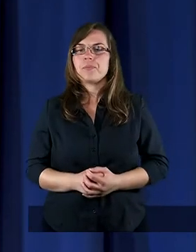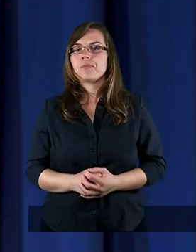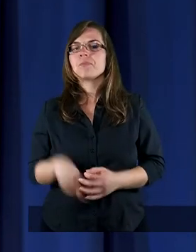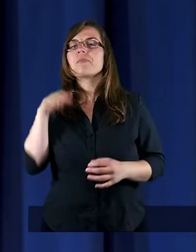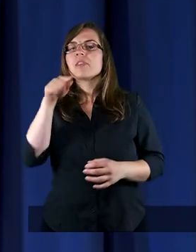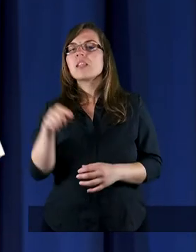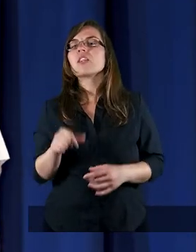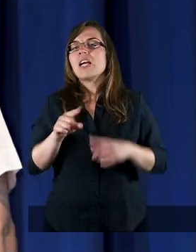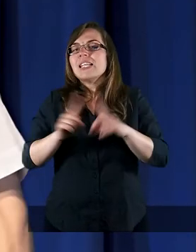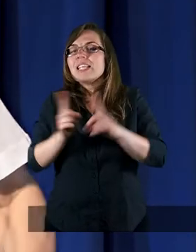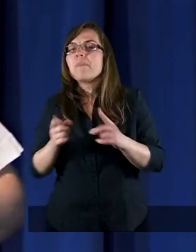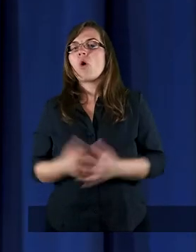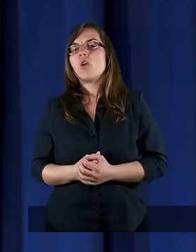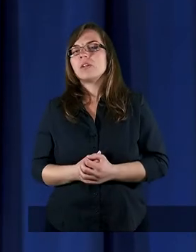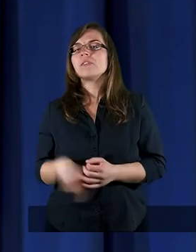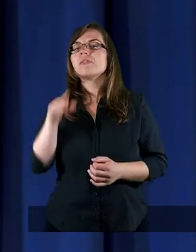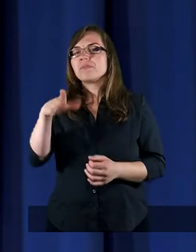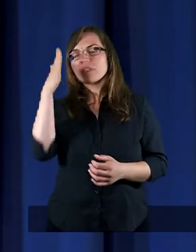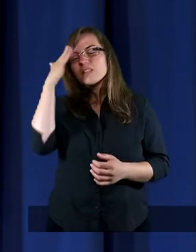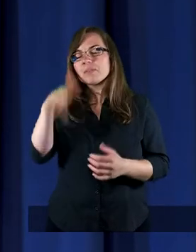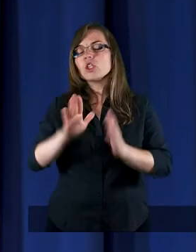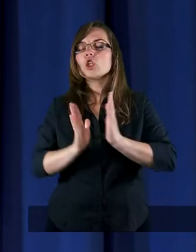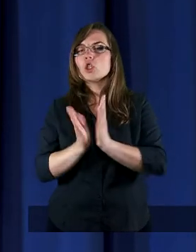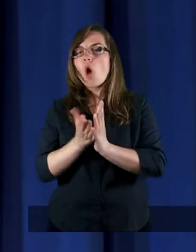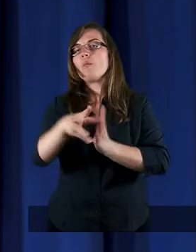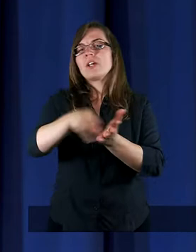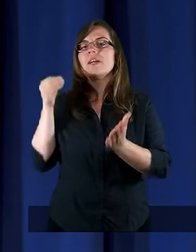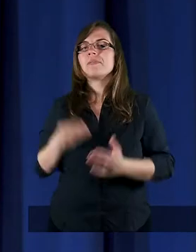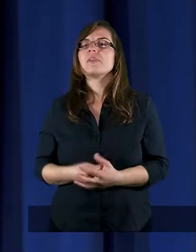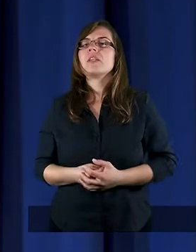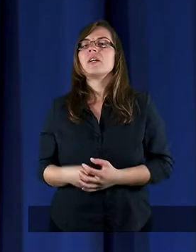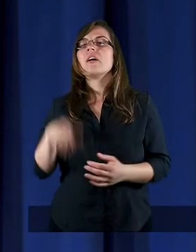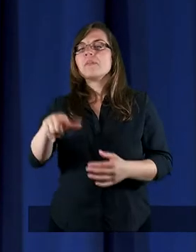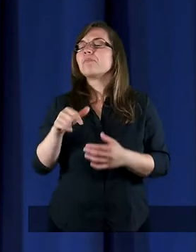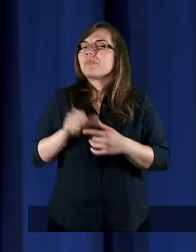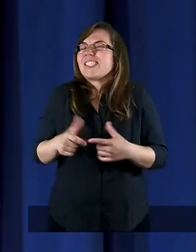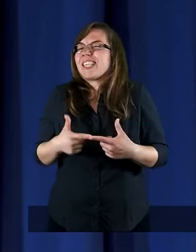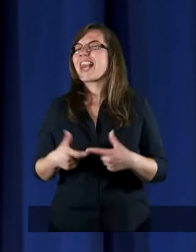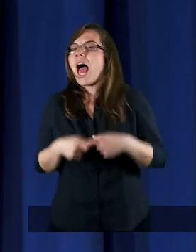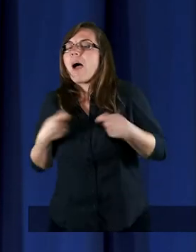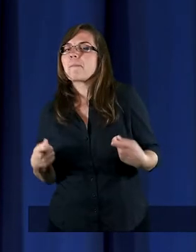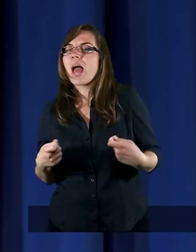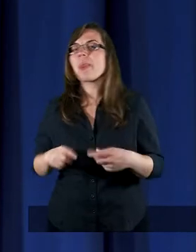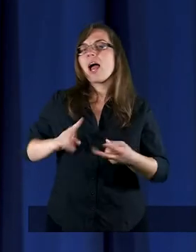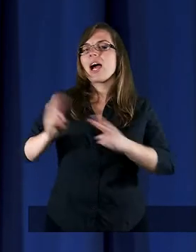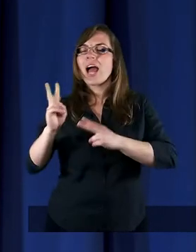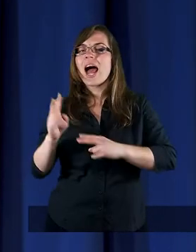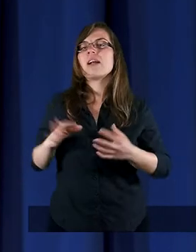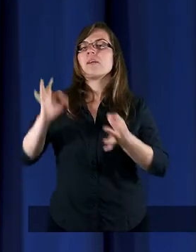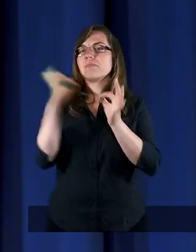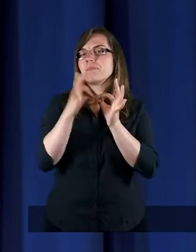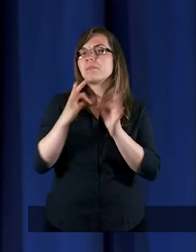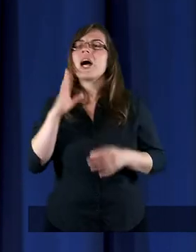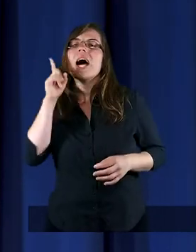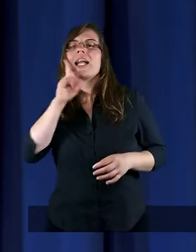Ernest Hemingway w jednej ze swoich książek przedstawił napięte relacje między ojcem a